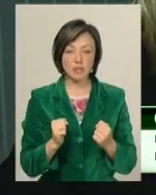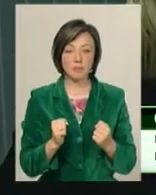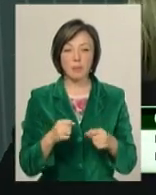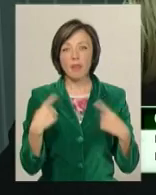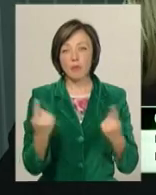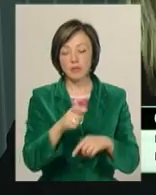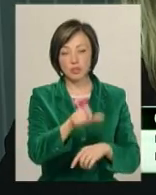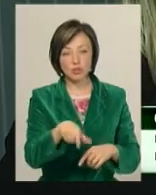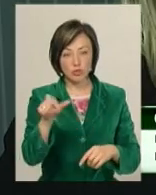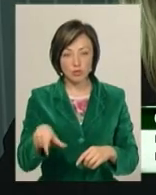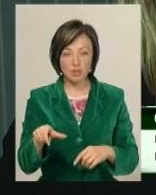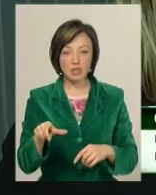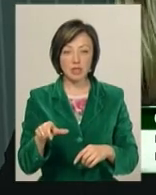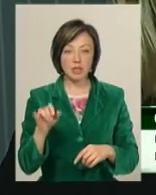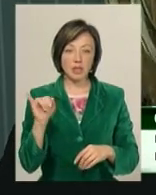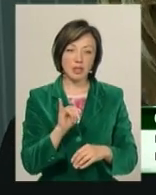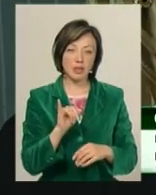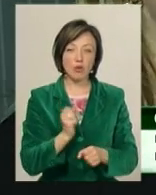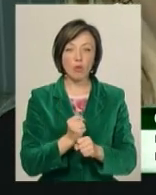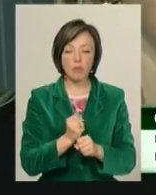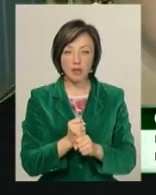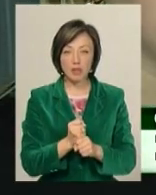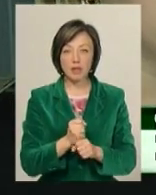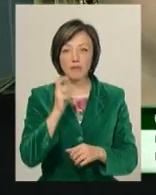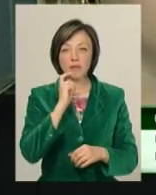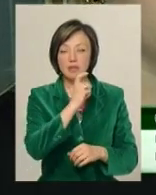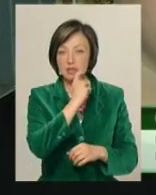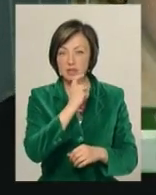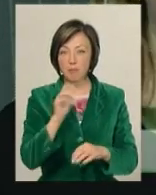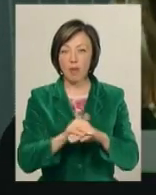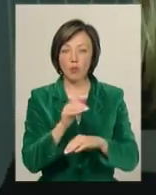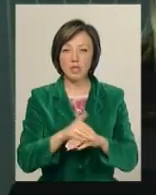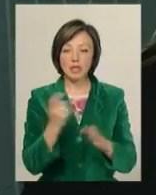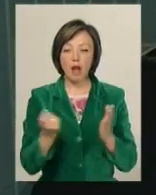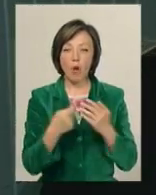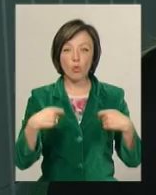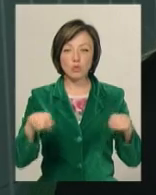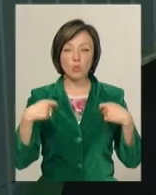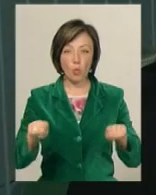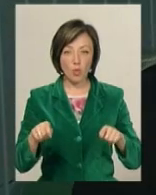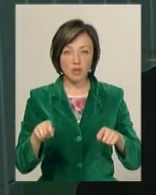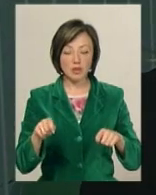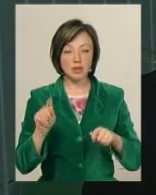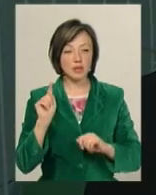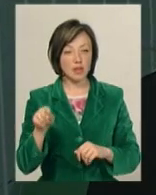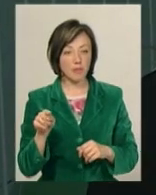пересічні громадяни. І робили в Вінниці благодійні аукціони. Там